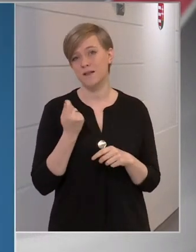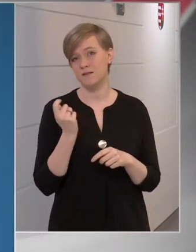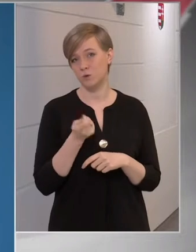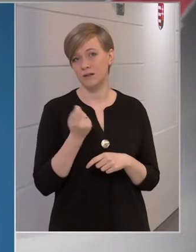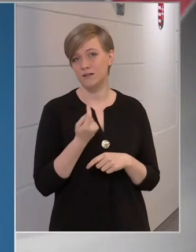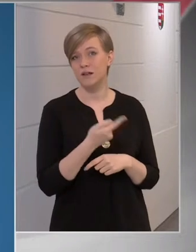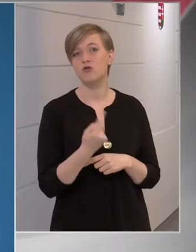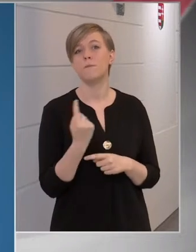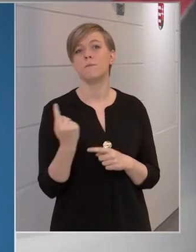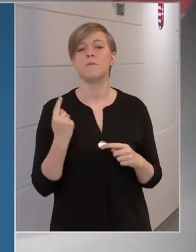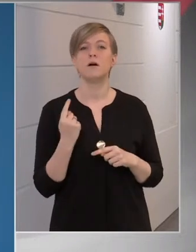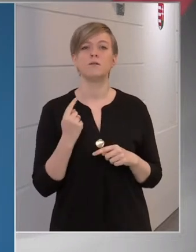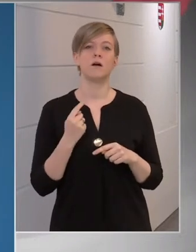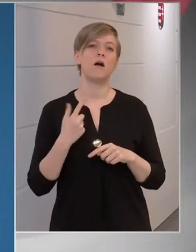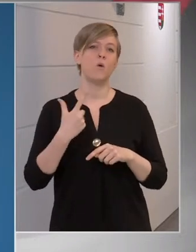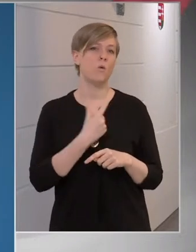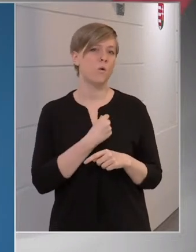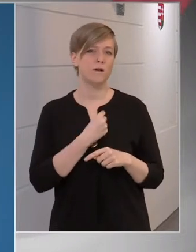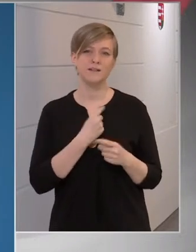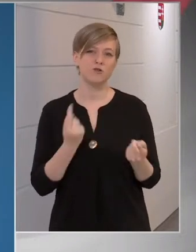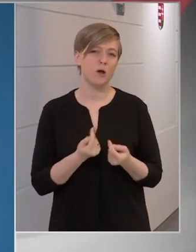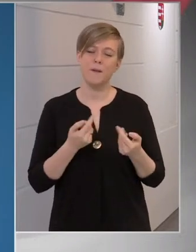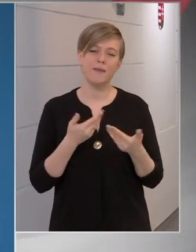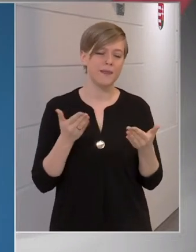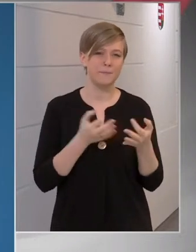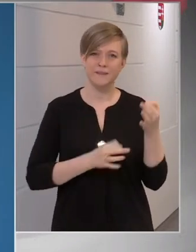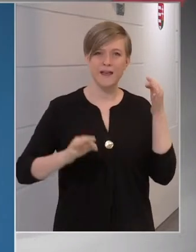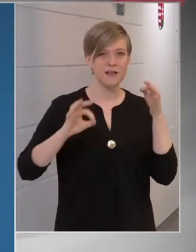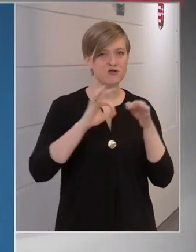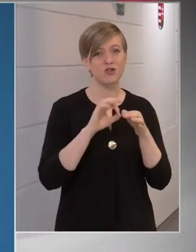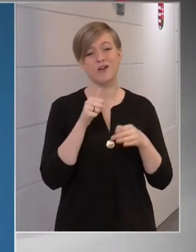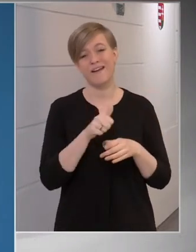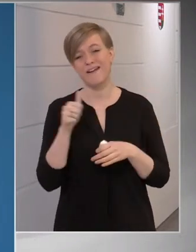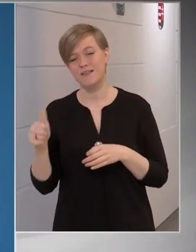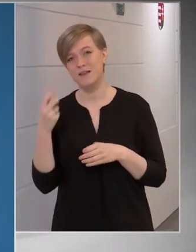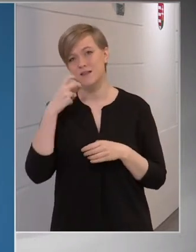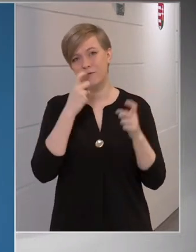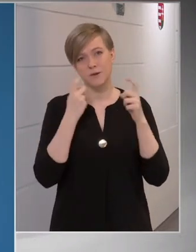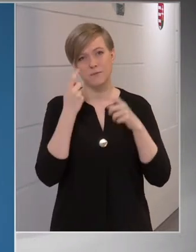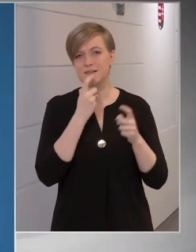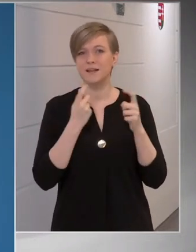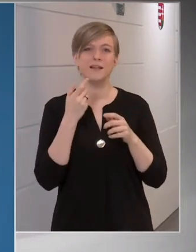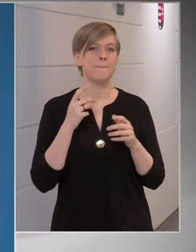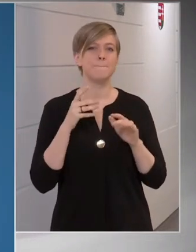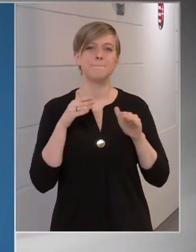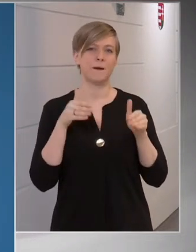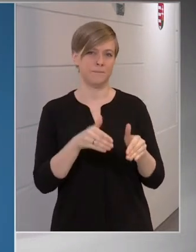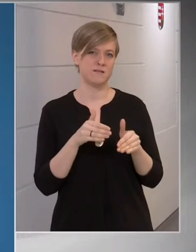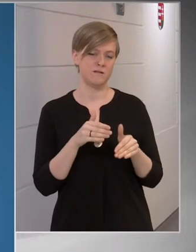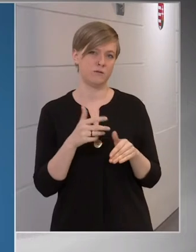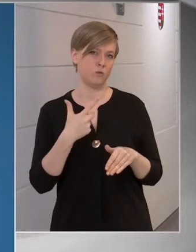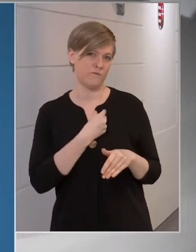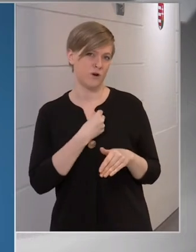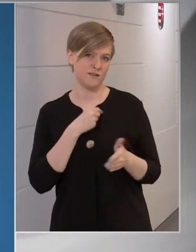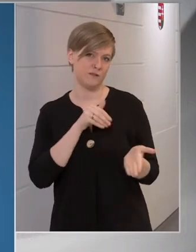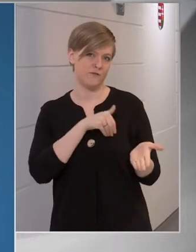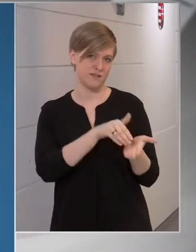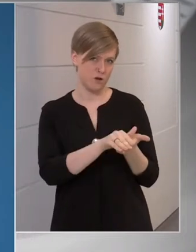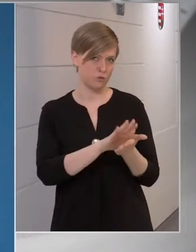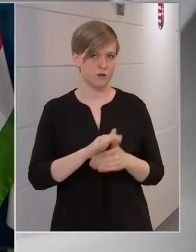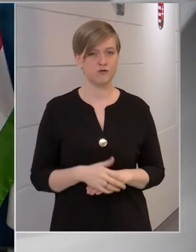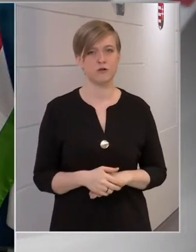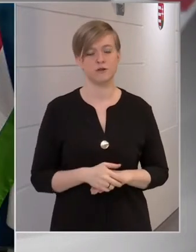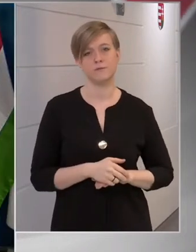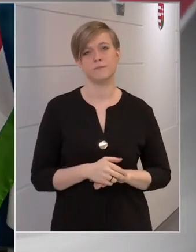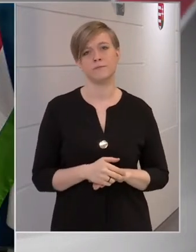magát az oltási kampány teljességében nem, hanem csak egy-egy szakvilleménye szerint nem megbízható vakcinával való oltást utasítja vissza?